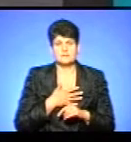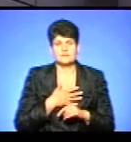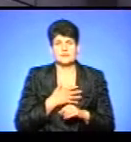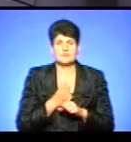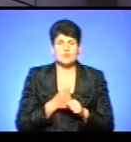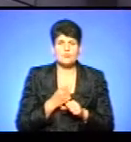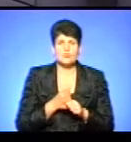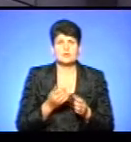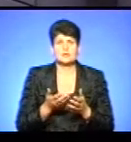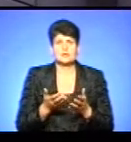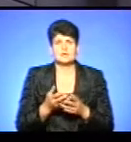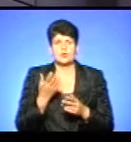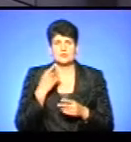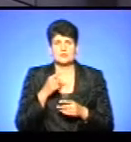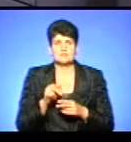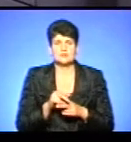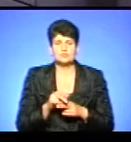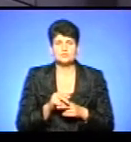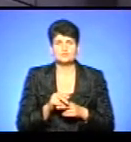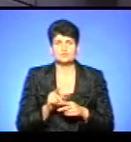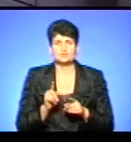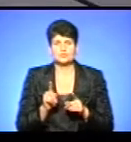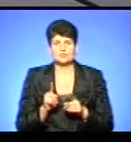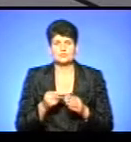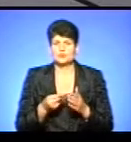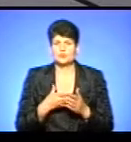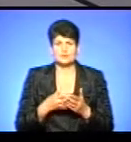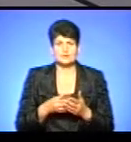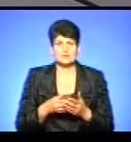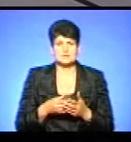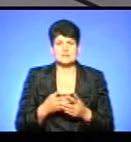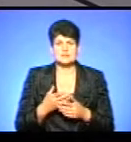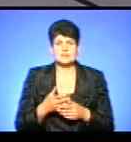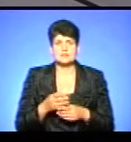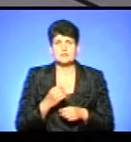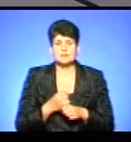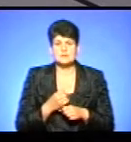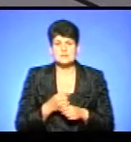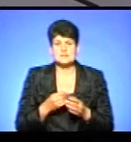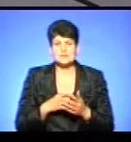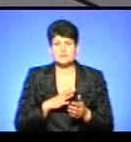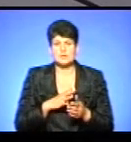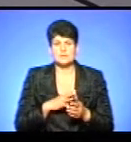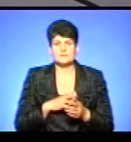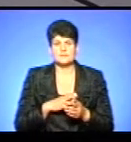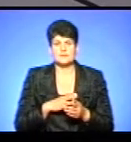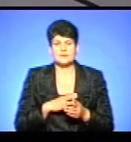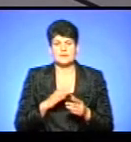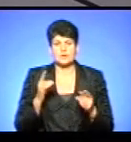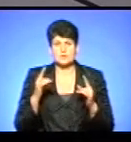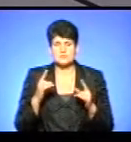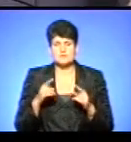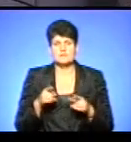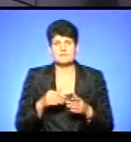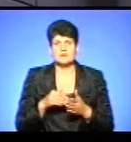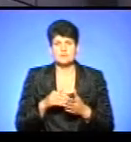якась робота, там, коли тобі щось ремонтують, щось, то воно дуже дорого ціниться, і, відповідно, ціна така була космічна, і ми, так сказали, відмовились через те, що